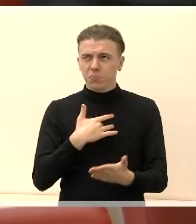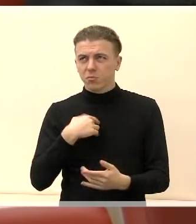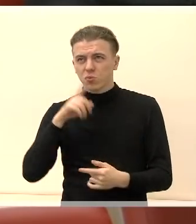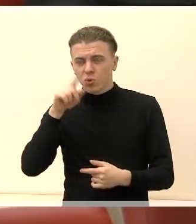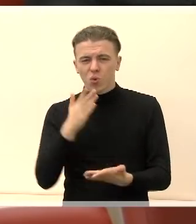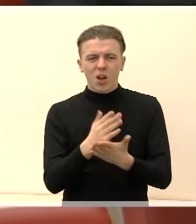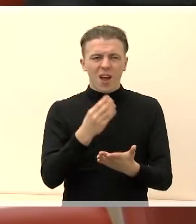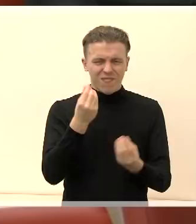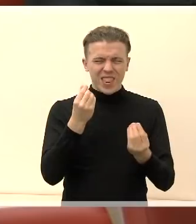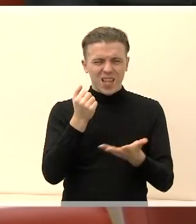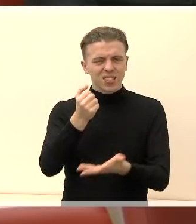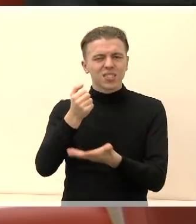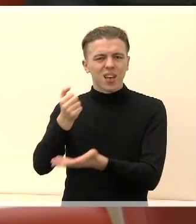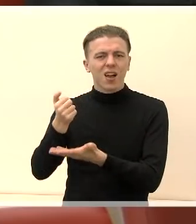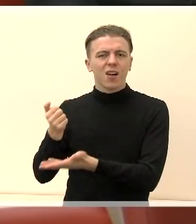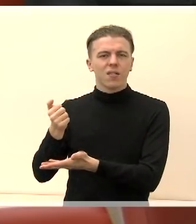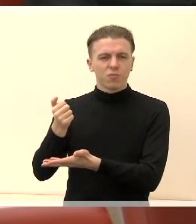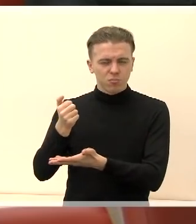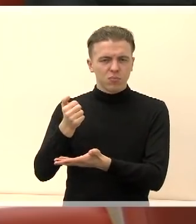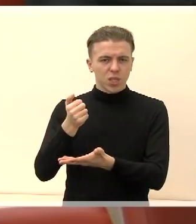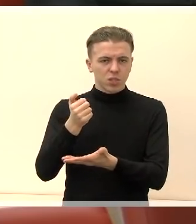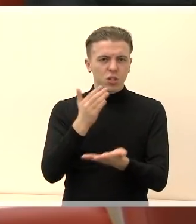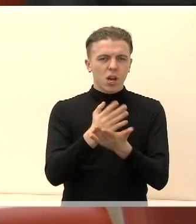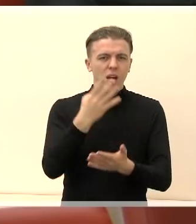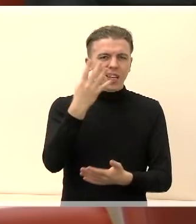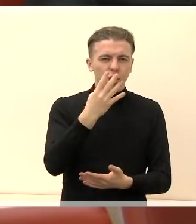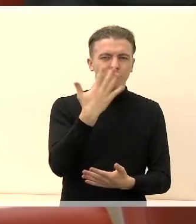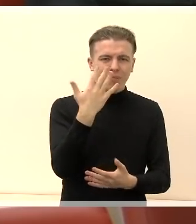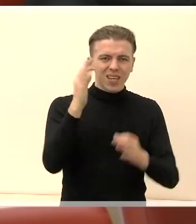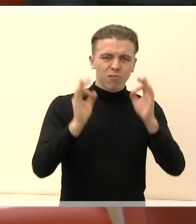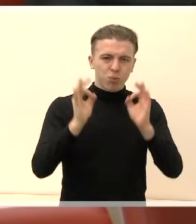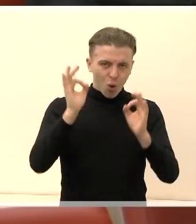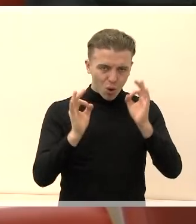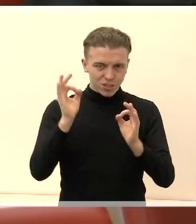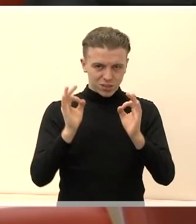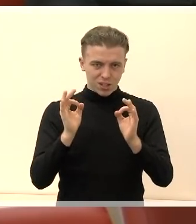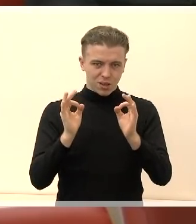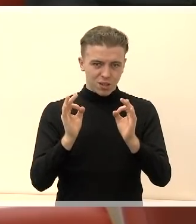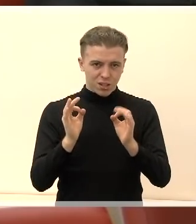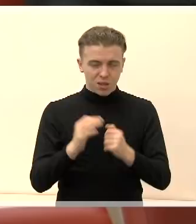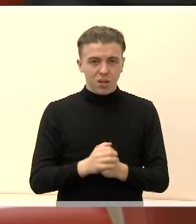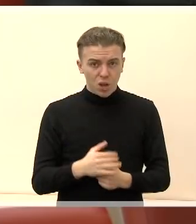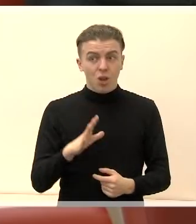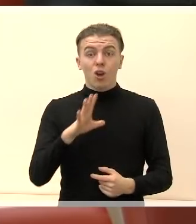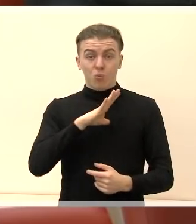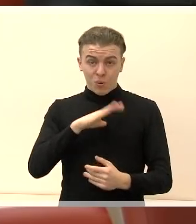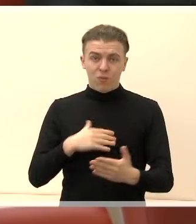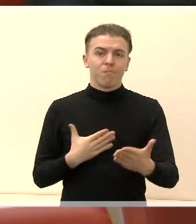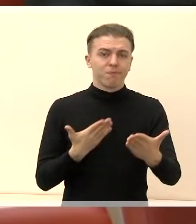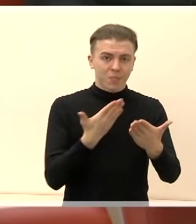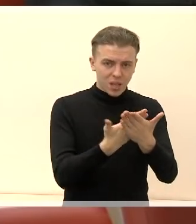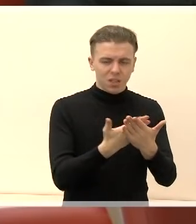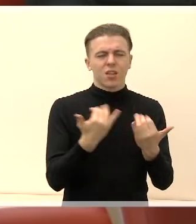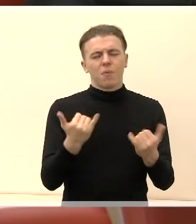finansavimas yra, reiškia, intensyvumas 45 procentai. Tai buvom pateikę ir dabar yra